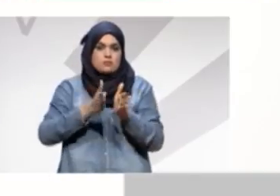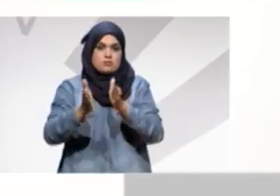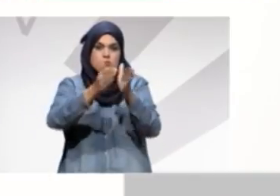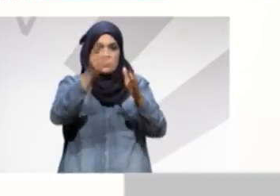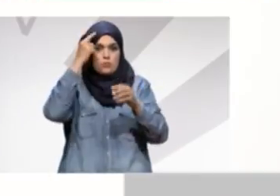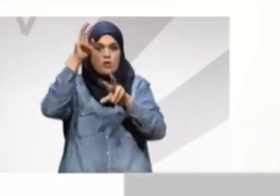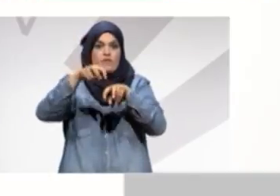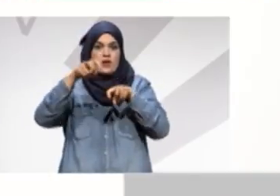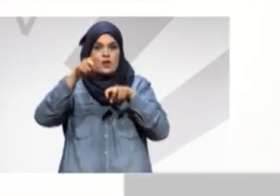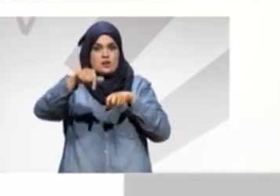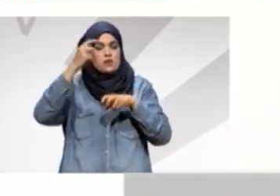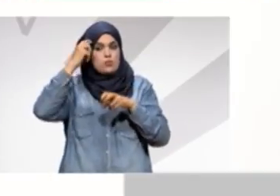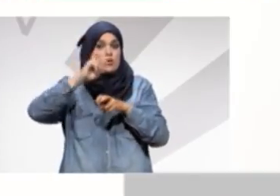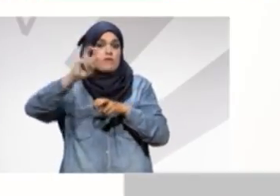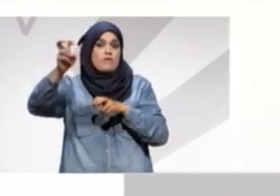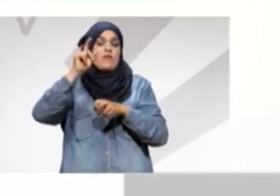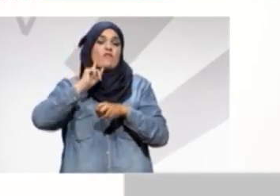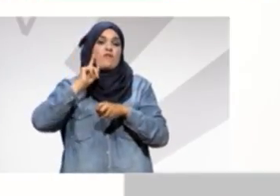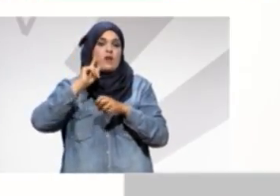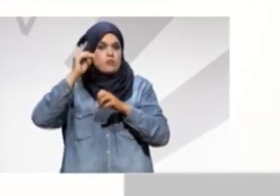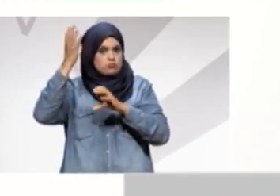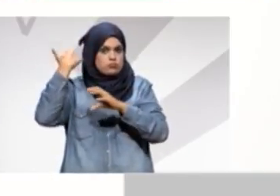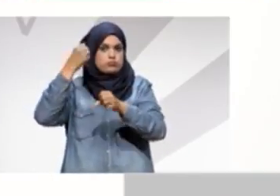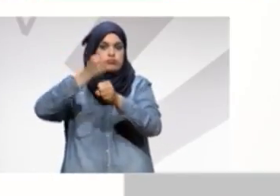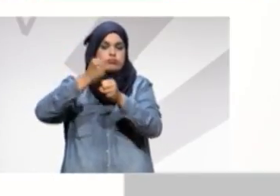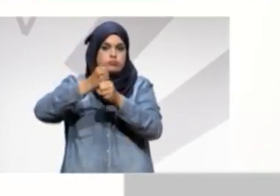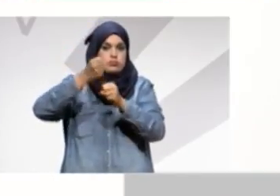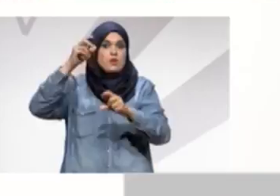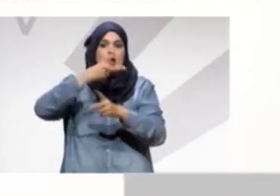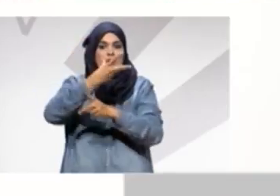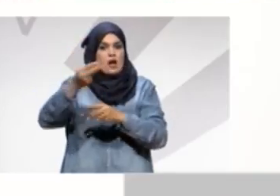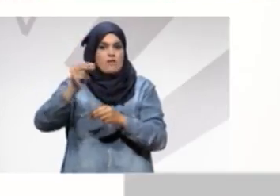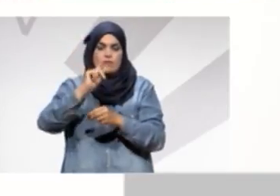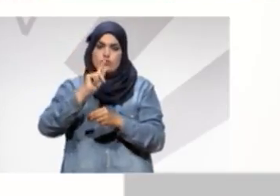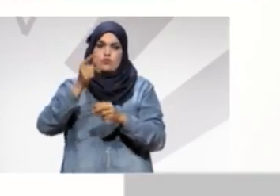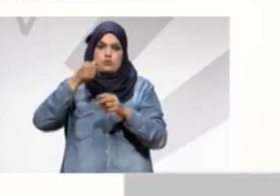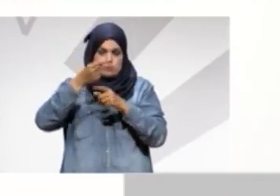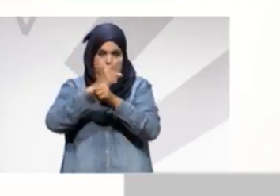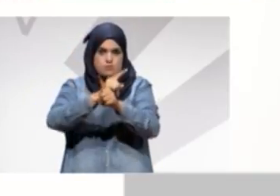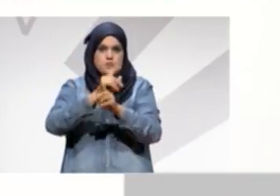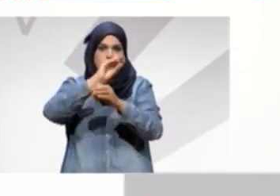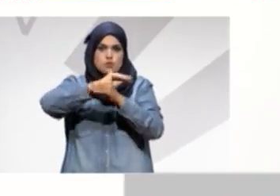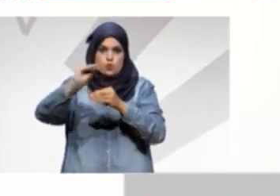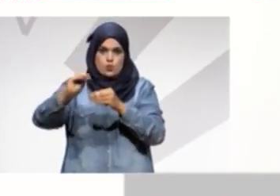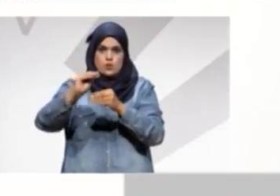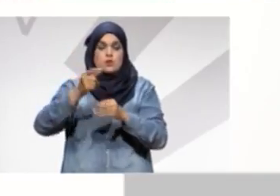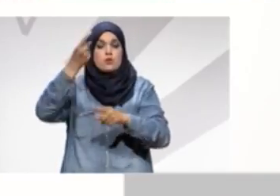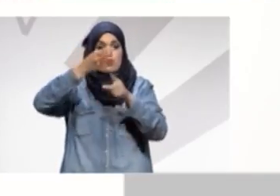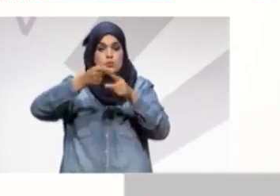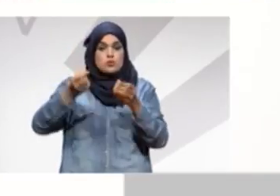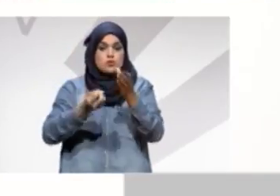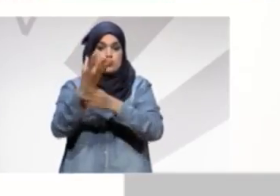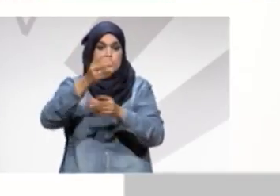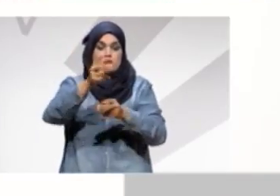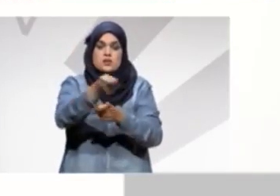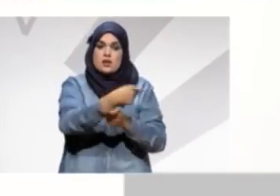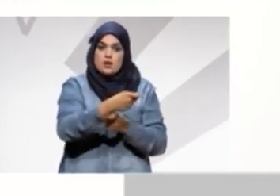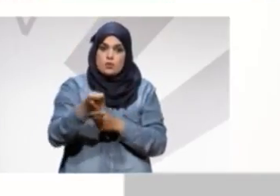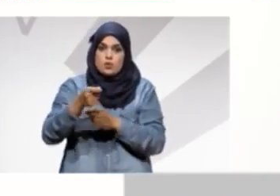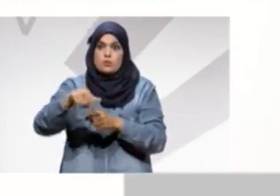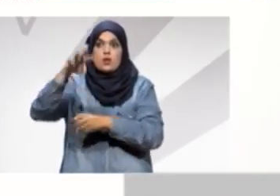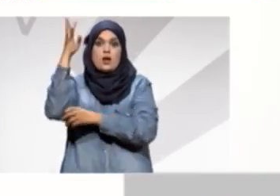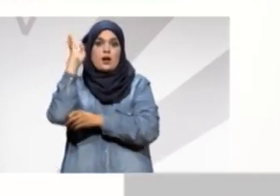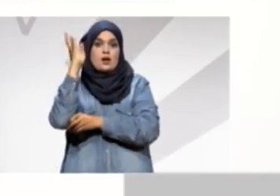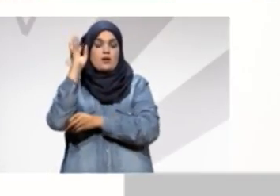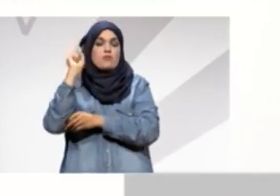غير المنتظم نقل العاملات الكادحات دون خطر بعض مناطق سقوية جديدة ومراجعة مجلة الغبات أما